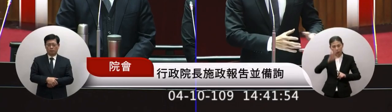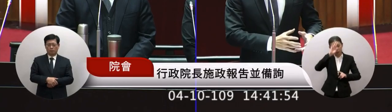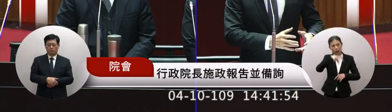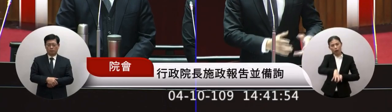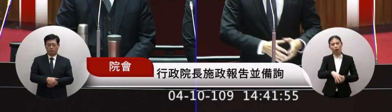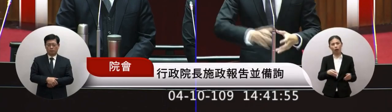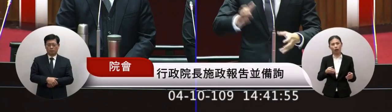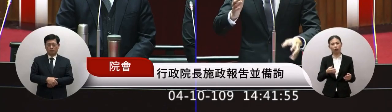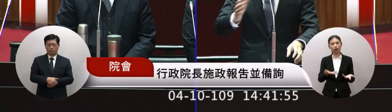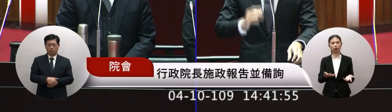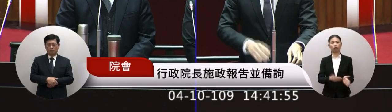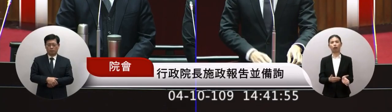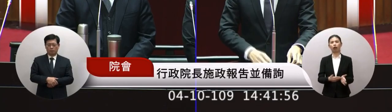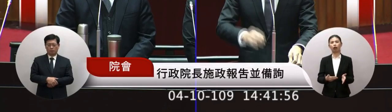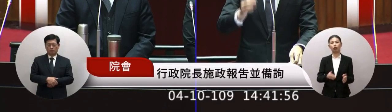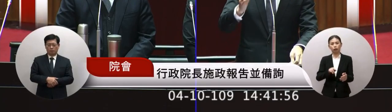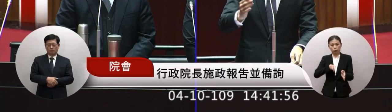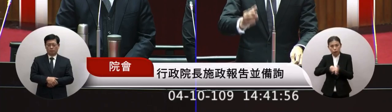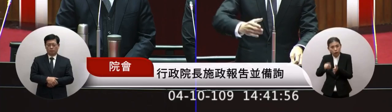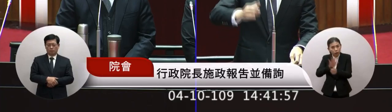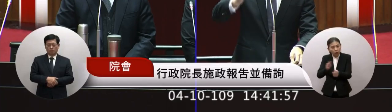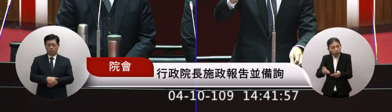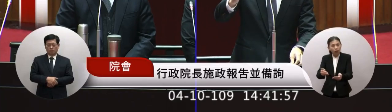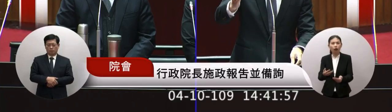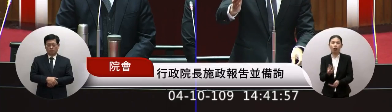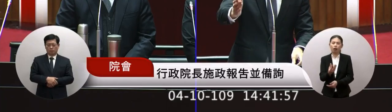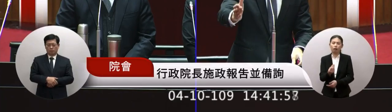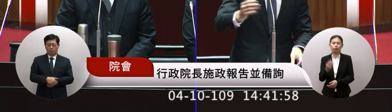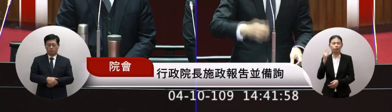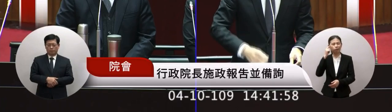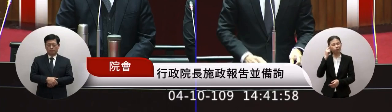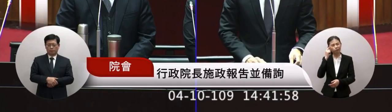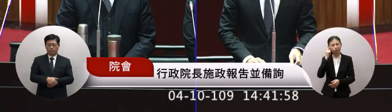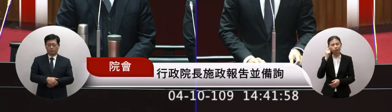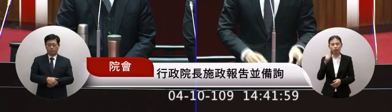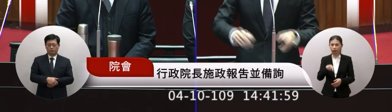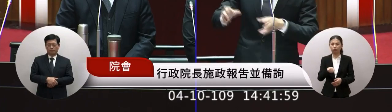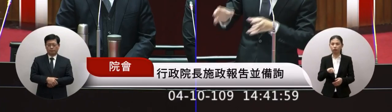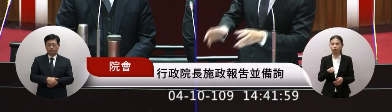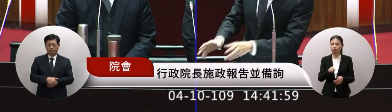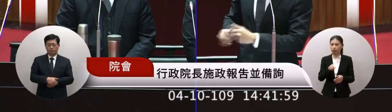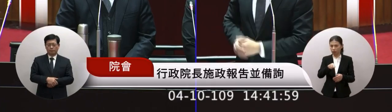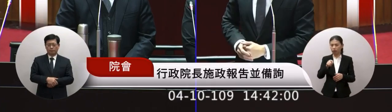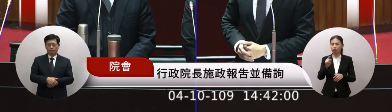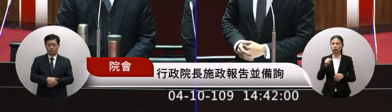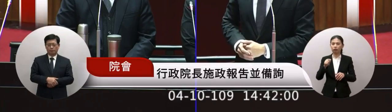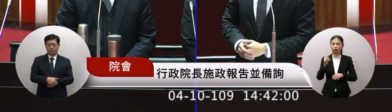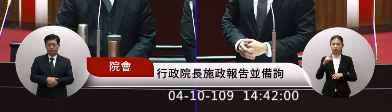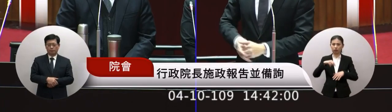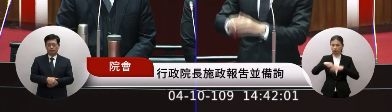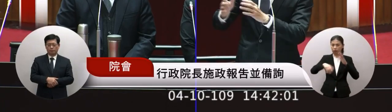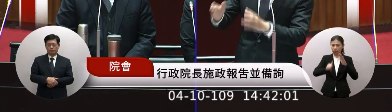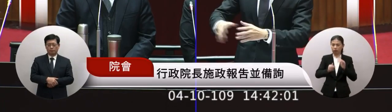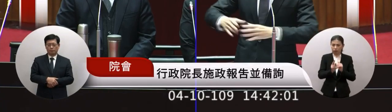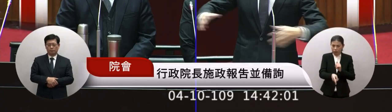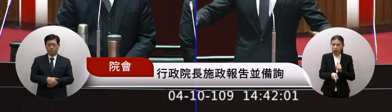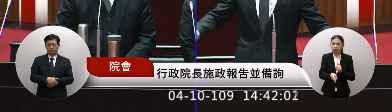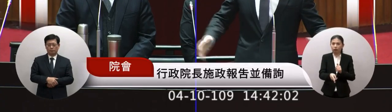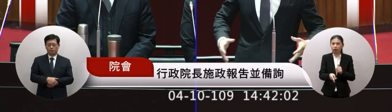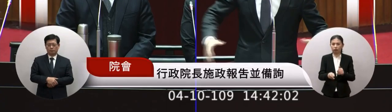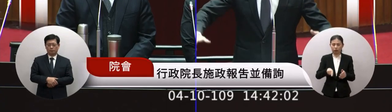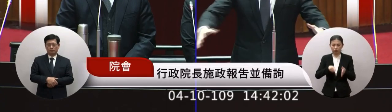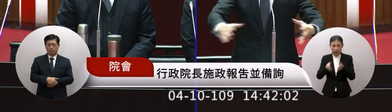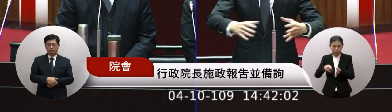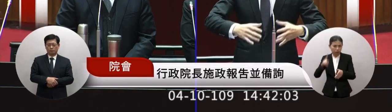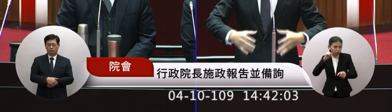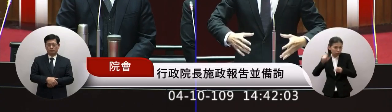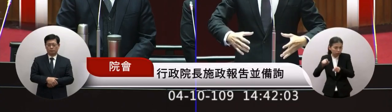業的療養我願望說這個部分是不是議長在這裡可以說可以支持小專會來去做這種價位當然不是說未來